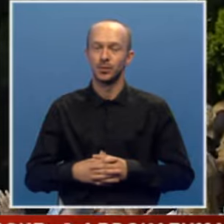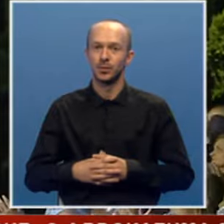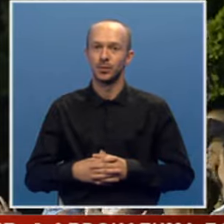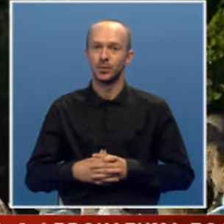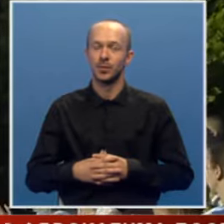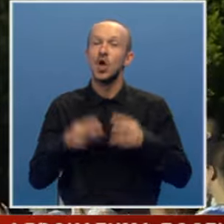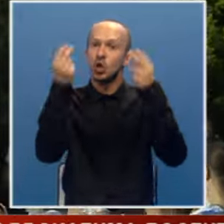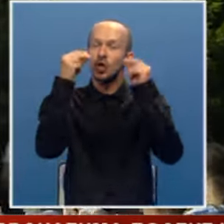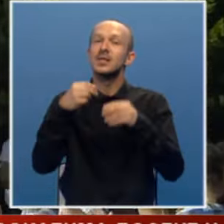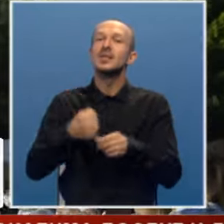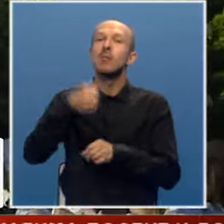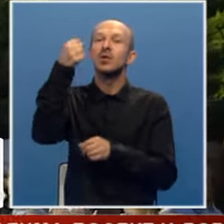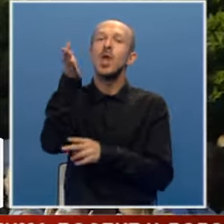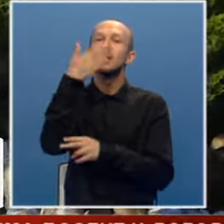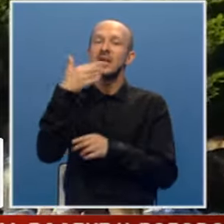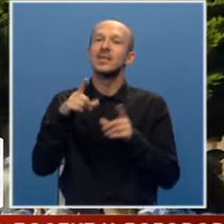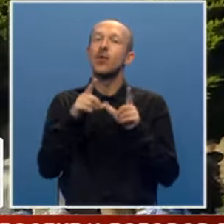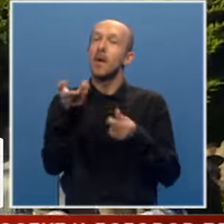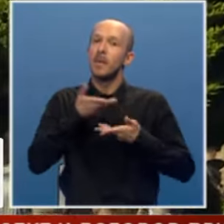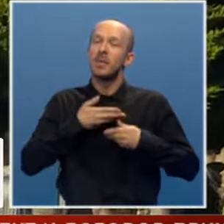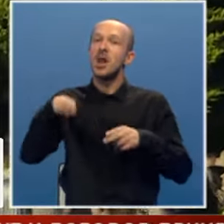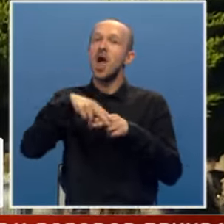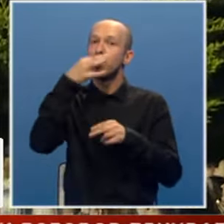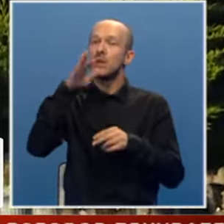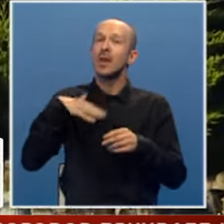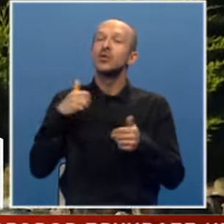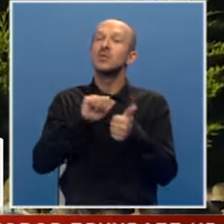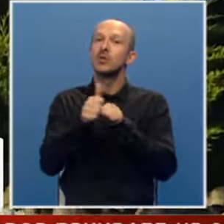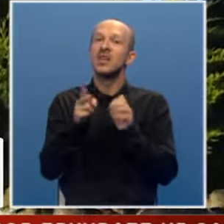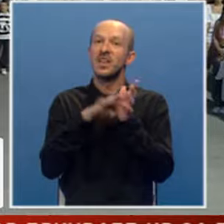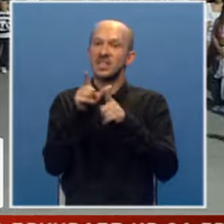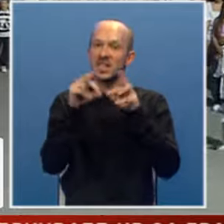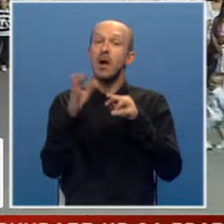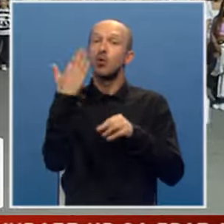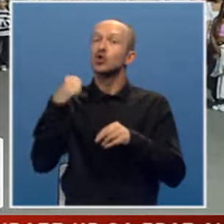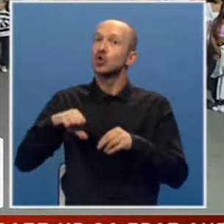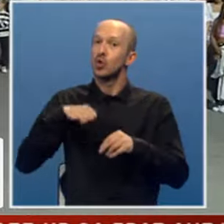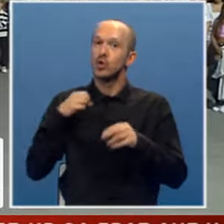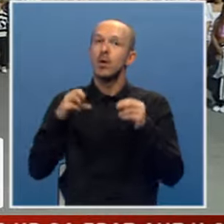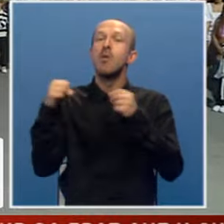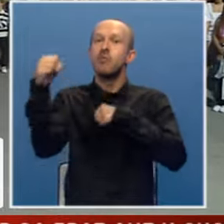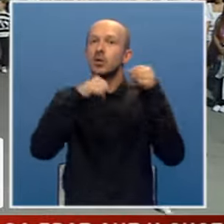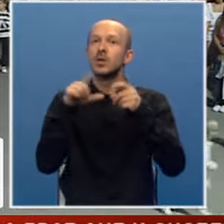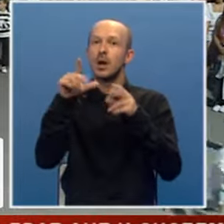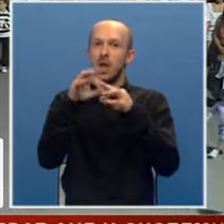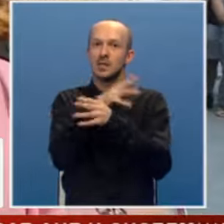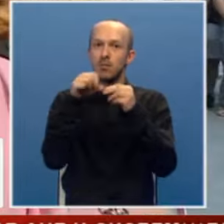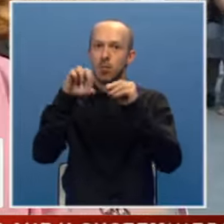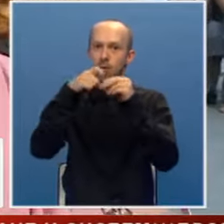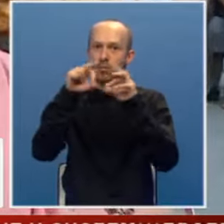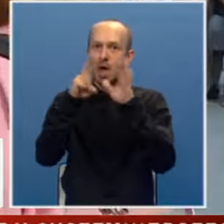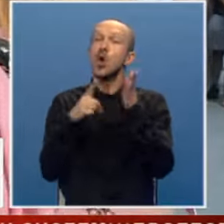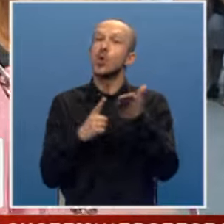Čast da podigne olimpijsku zastavu pripala je najboljem mladom sportisti Nevesenja za prošlu godinu, bokseru Lazaru Bovanu.